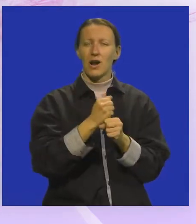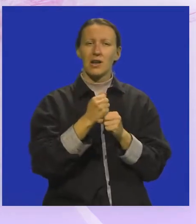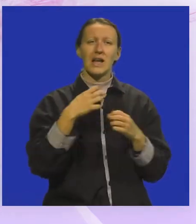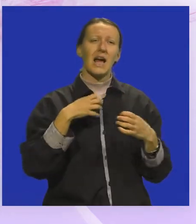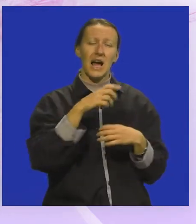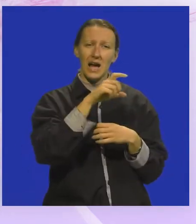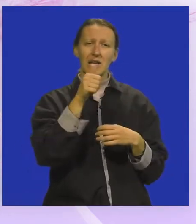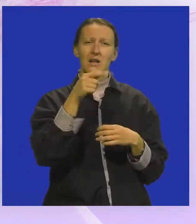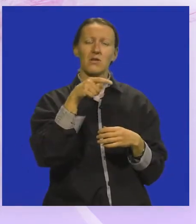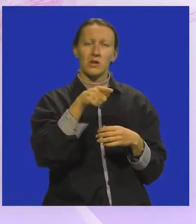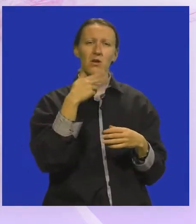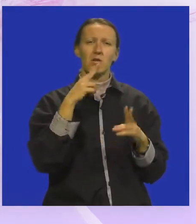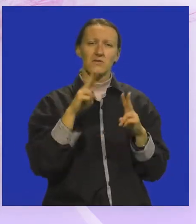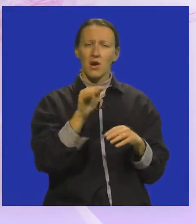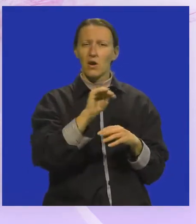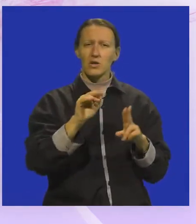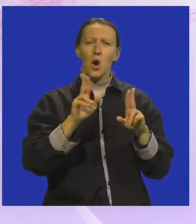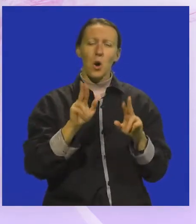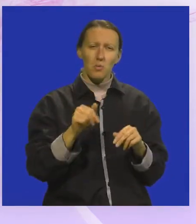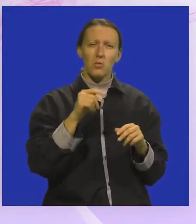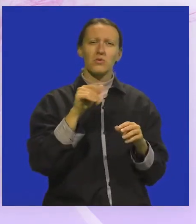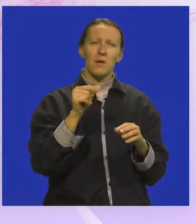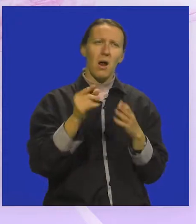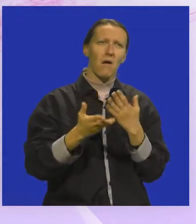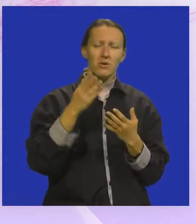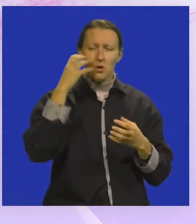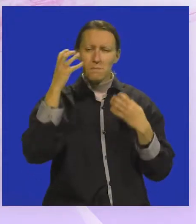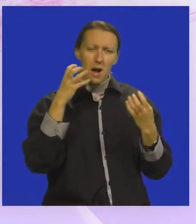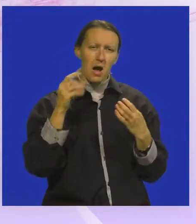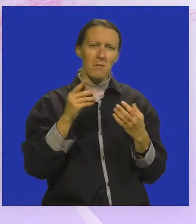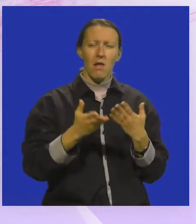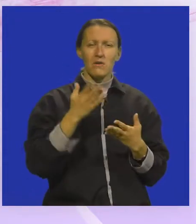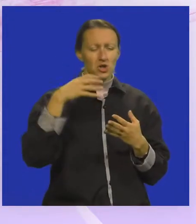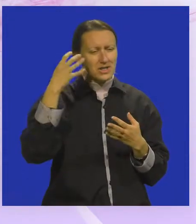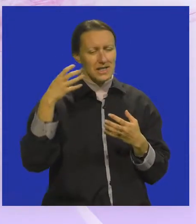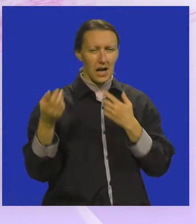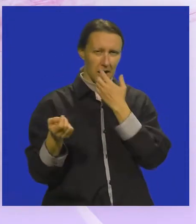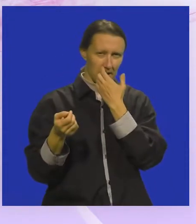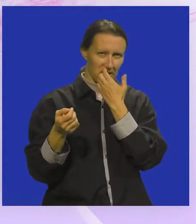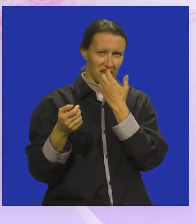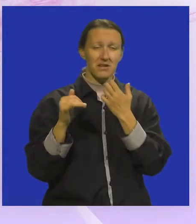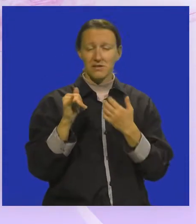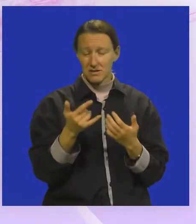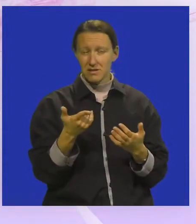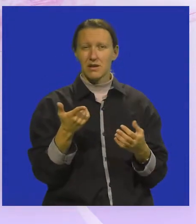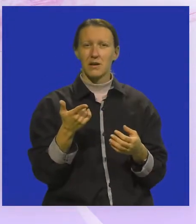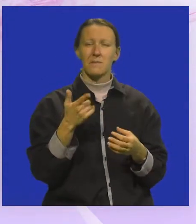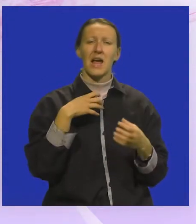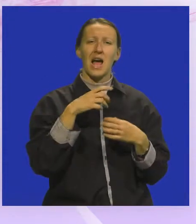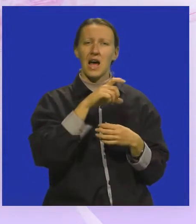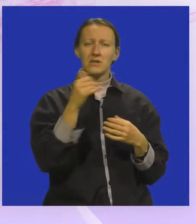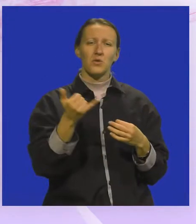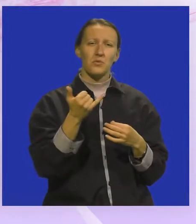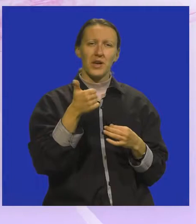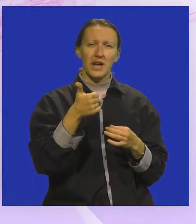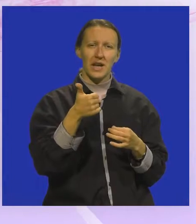Kazalište mislim da je jedna od tih medija koji stvarno djeci omogućava da malo više maštaju, malo više sanjaju. Apsolutno, kazalište je